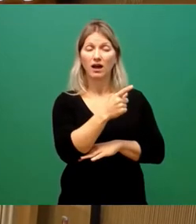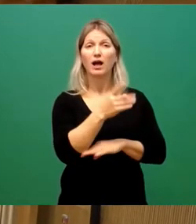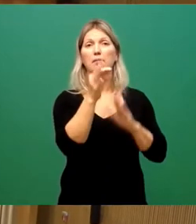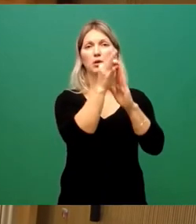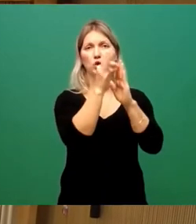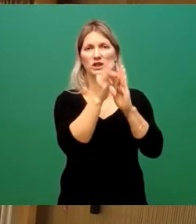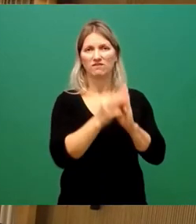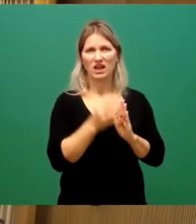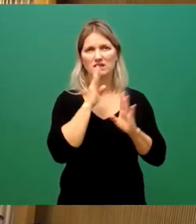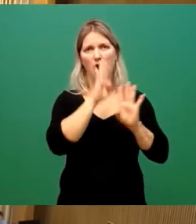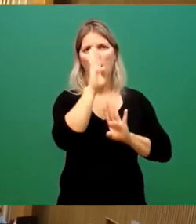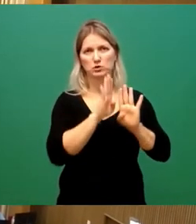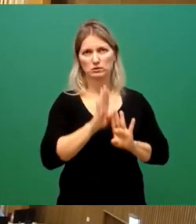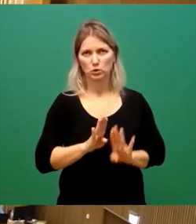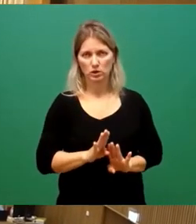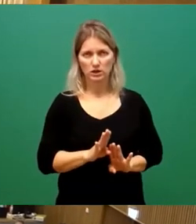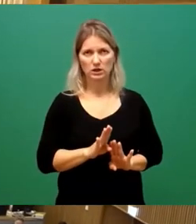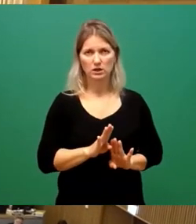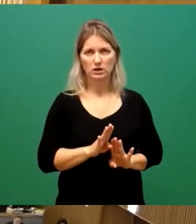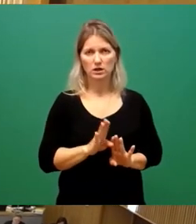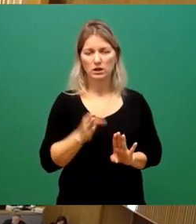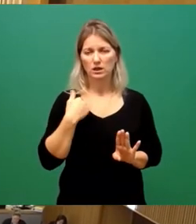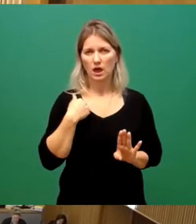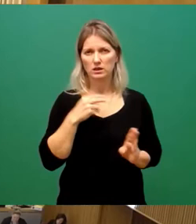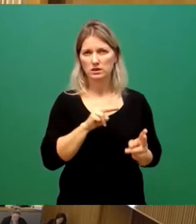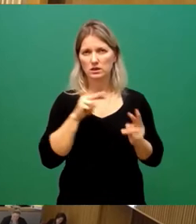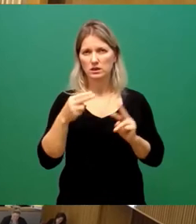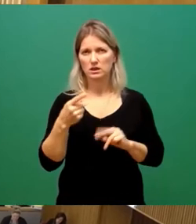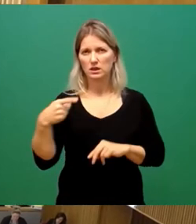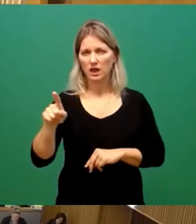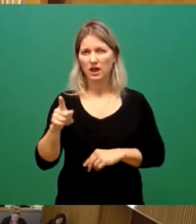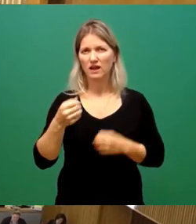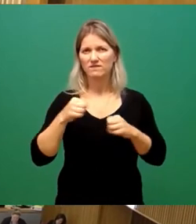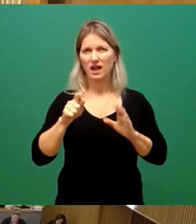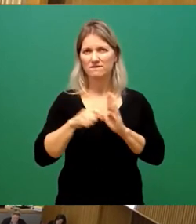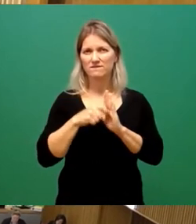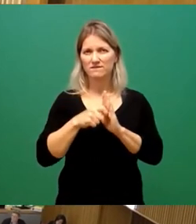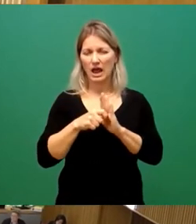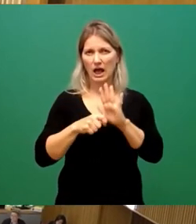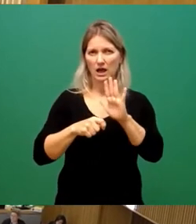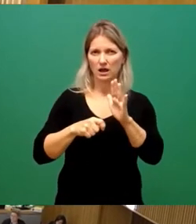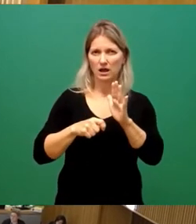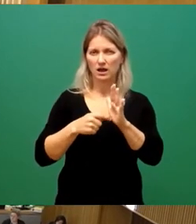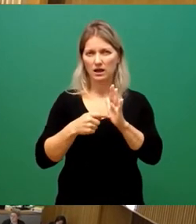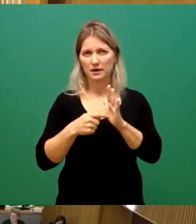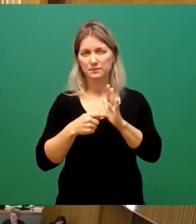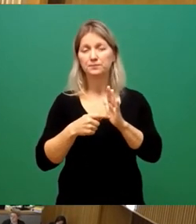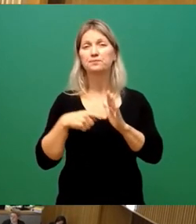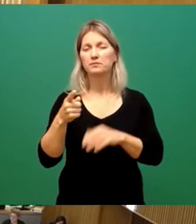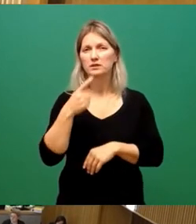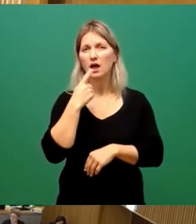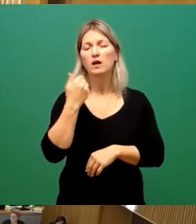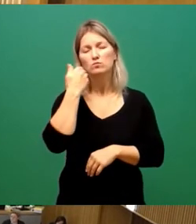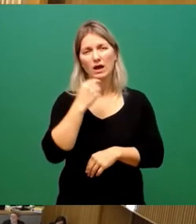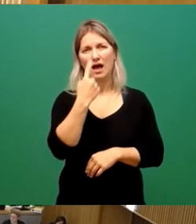Dann kam noch mal, ich glaube von den Freien Wählern, bin ich jetzt nicht ganz sicher, die Variante 1c,